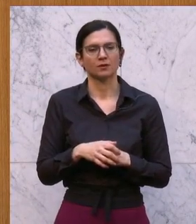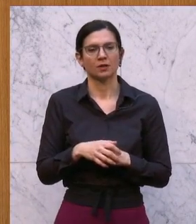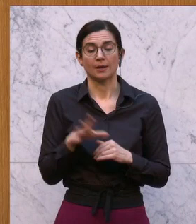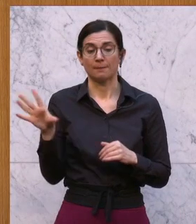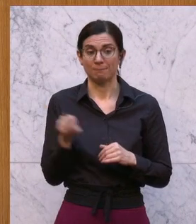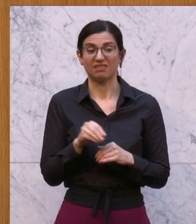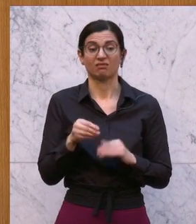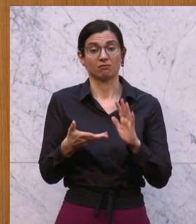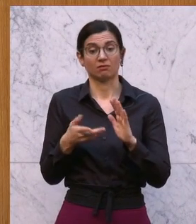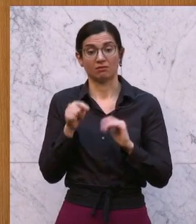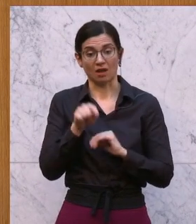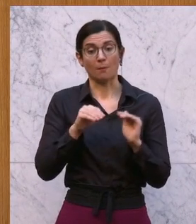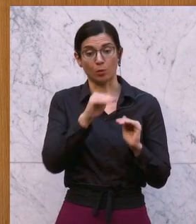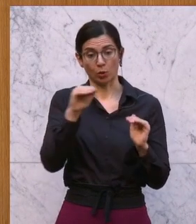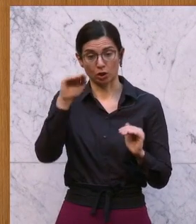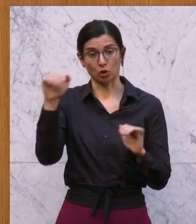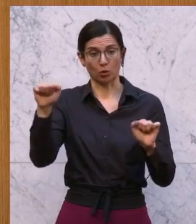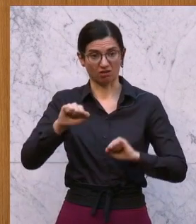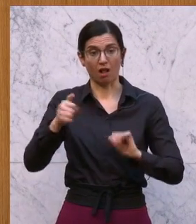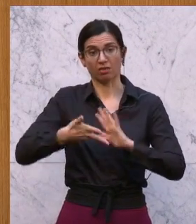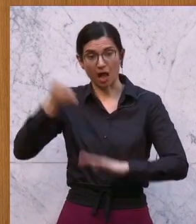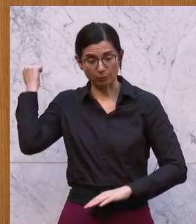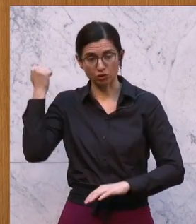dieser Abschaffung der kalten Progression die steuerliche Steuer,